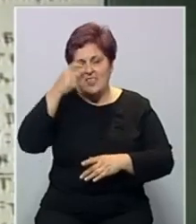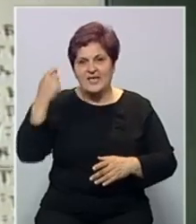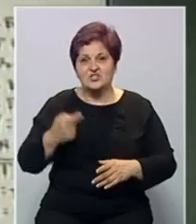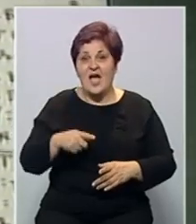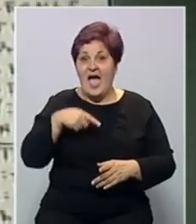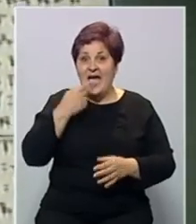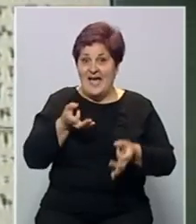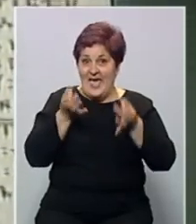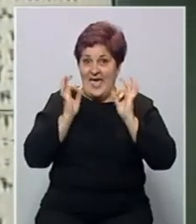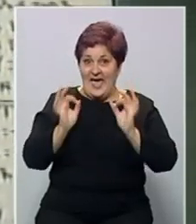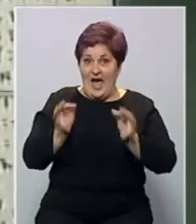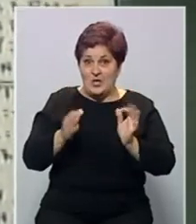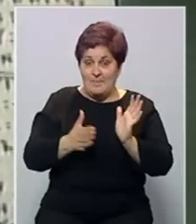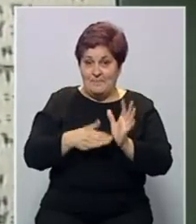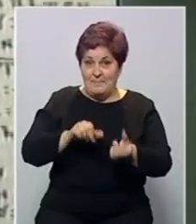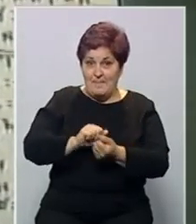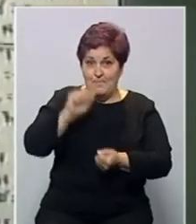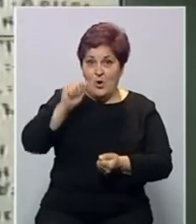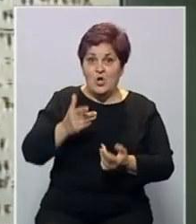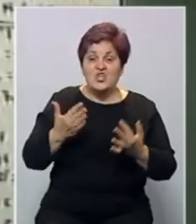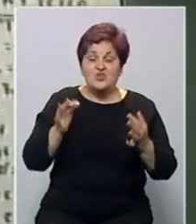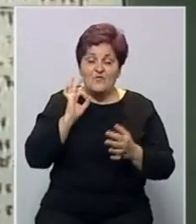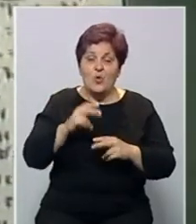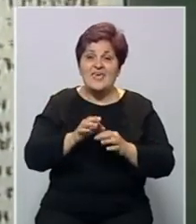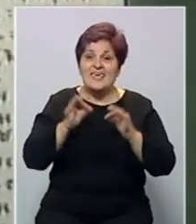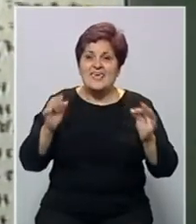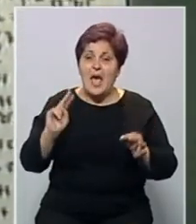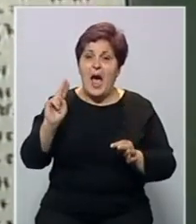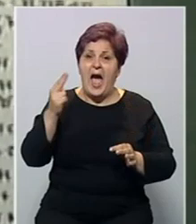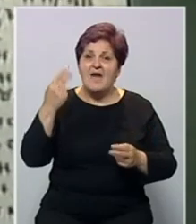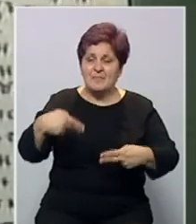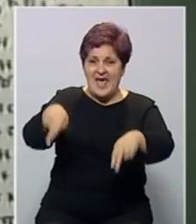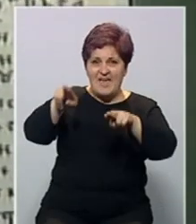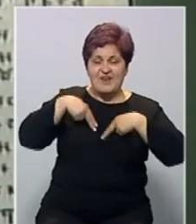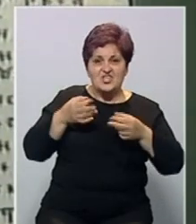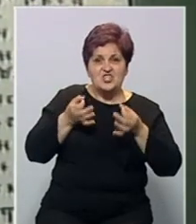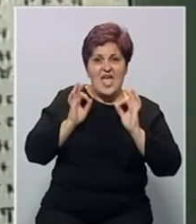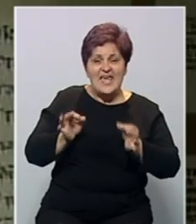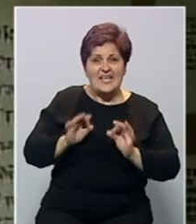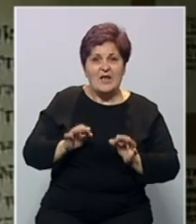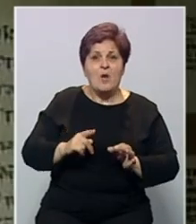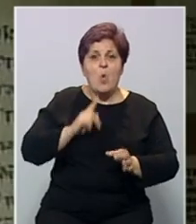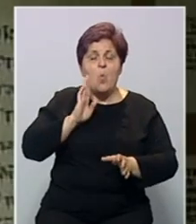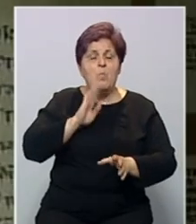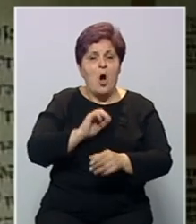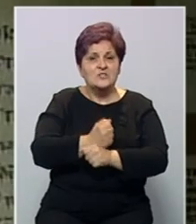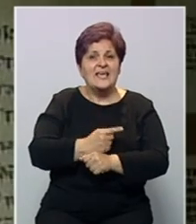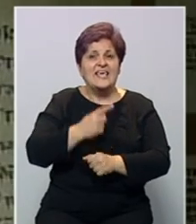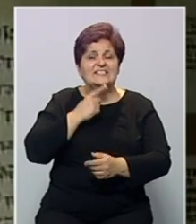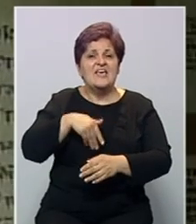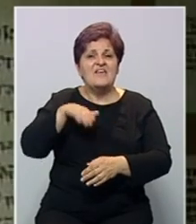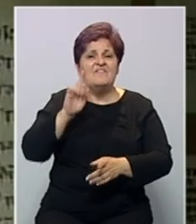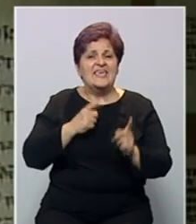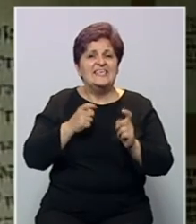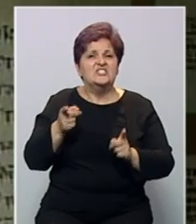riječ o originalnim primjercima povelje, često je u fokusu javnosti pozivanje na vraćanje originala povelje u BIH, za koju je većina